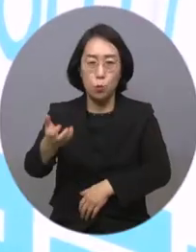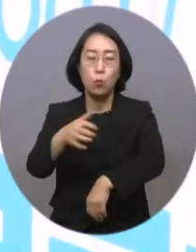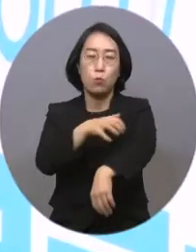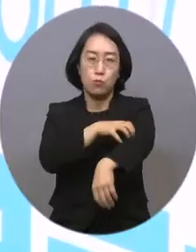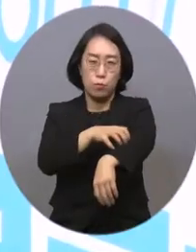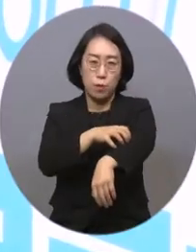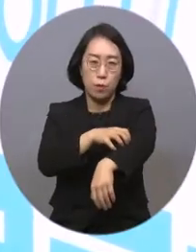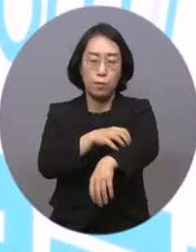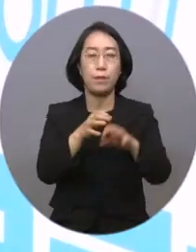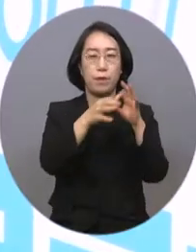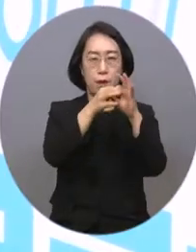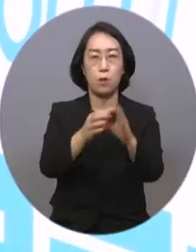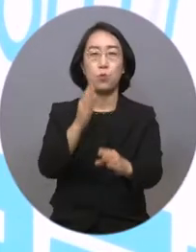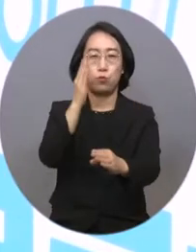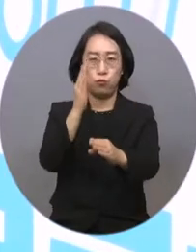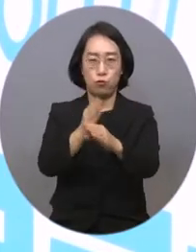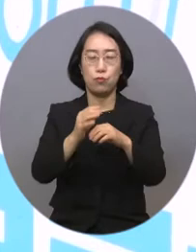실정이었습니다.